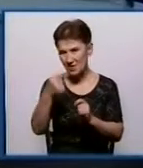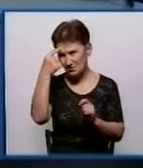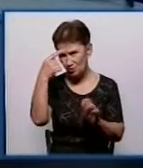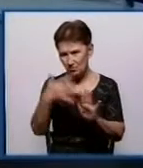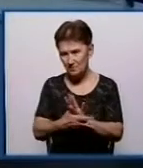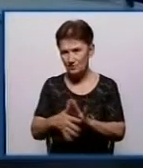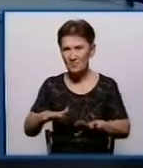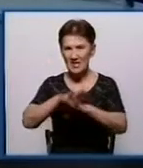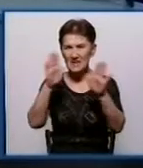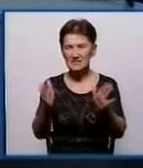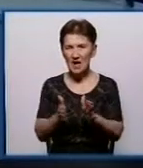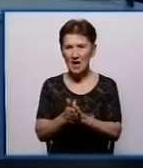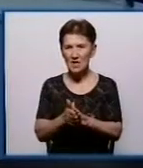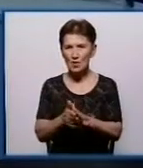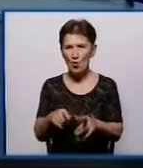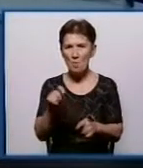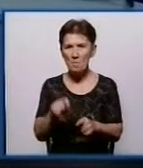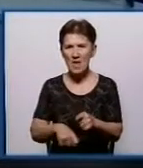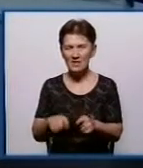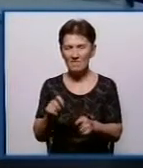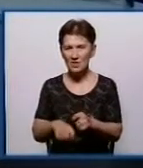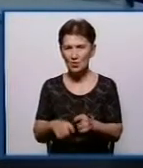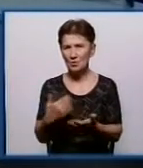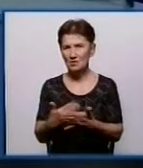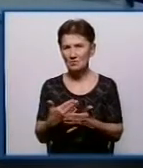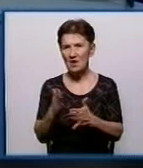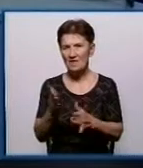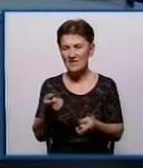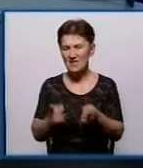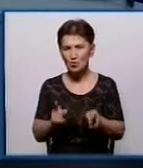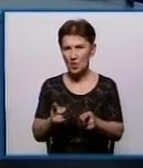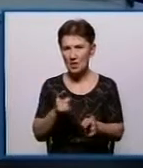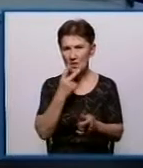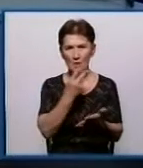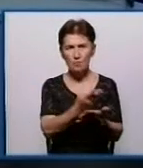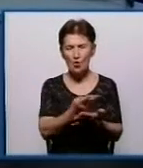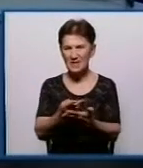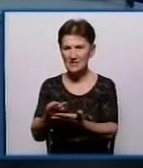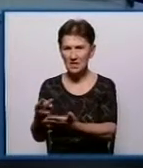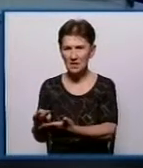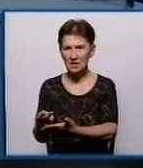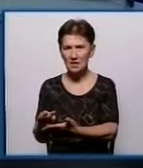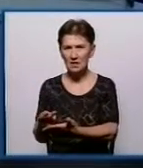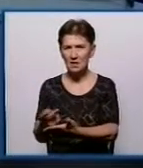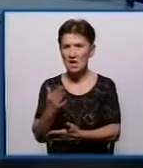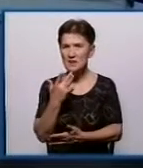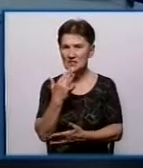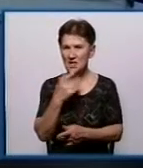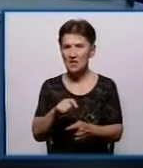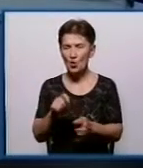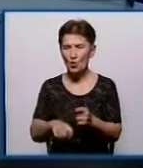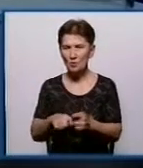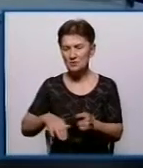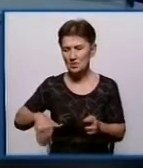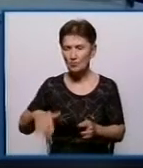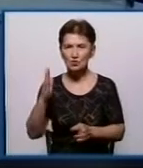загальну перевірку, провівши, як мінімум, в натуральних показниках матеріали, які ми подали, Національній комісії буде потім